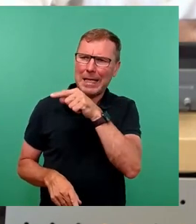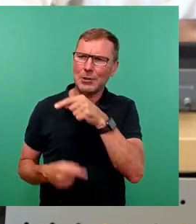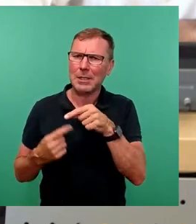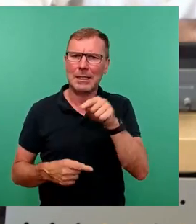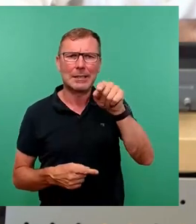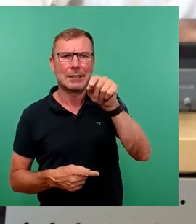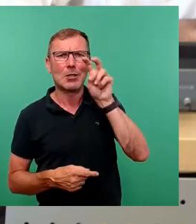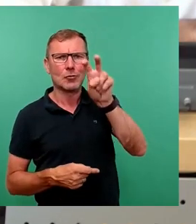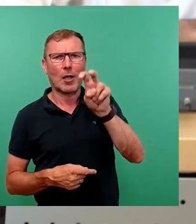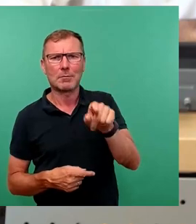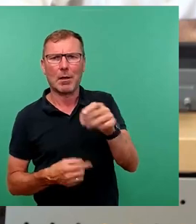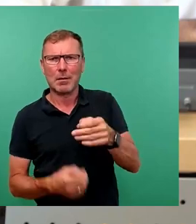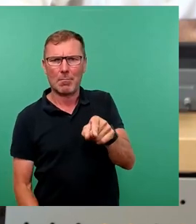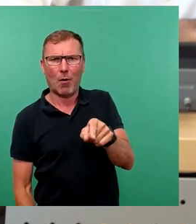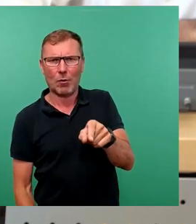die die Straßenbahn brauchen.